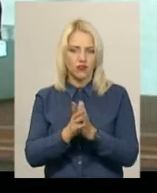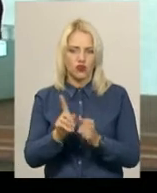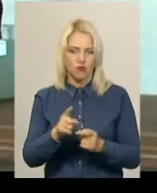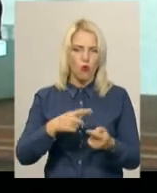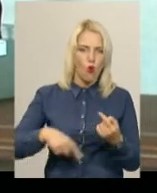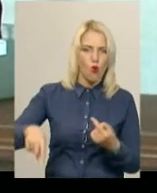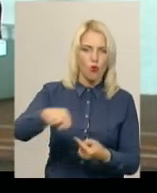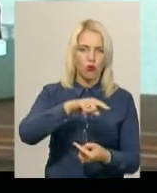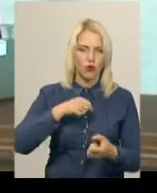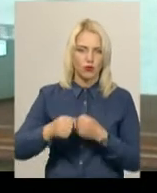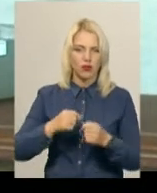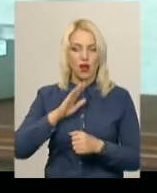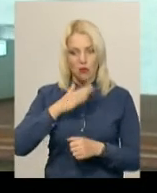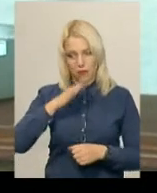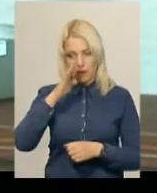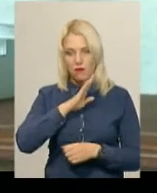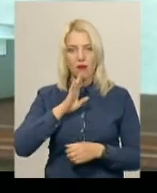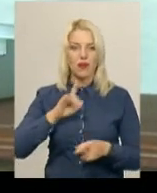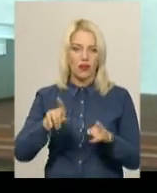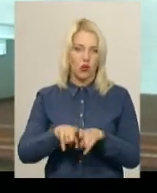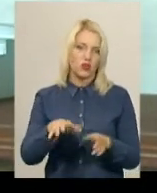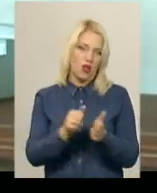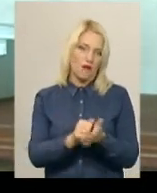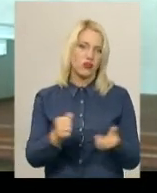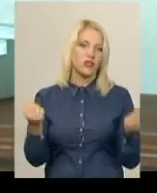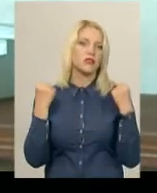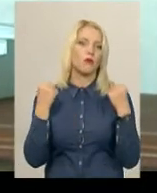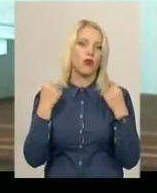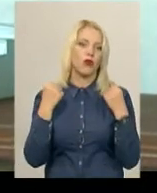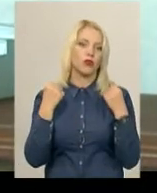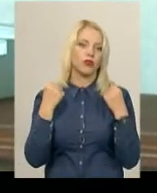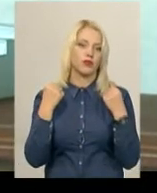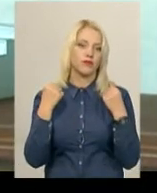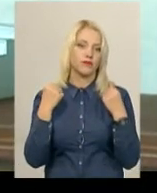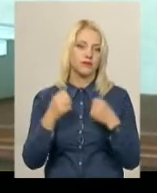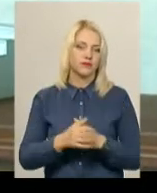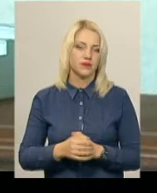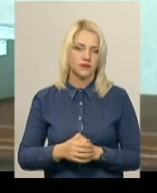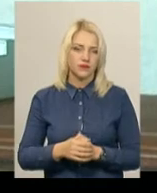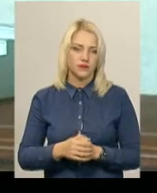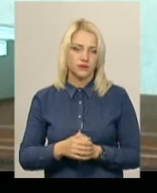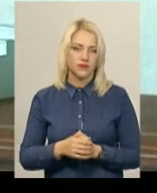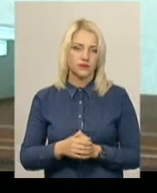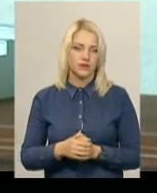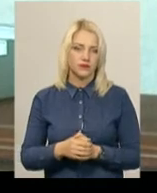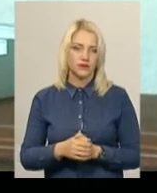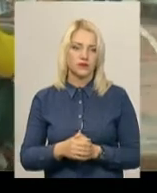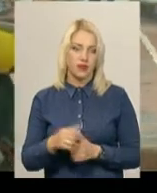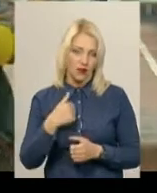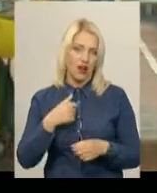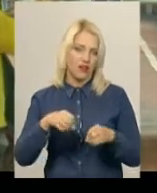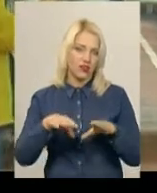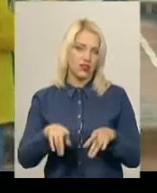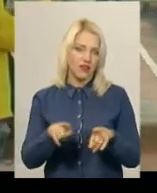круг. Мій папа і мама теж займалися спортом. Я захистів теж займатися таким спортом.